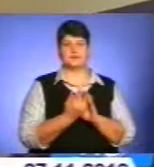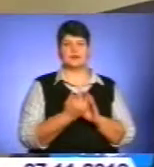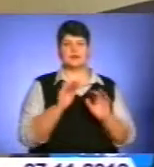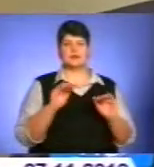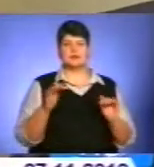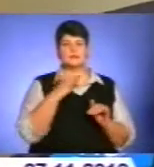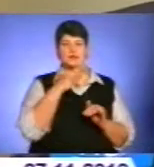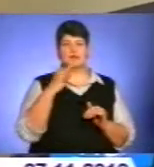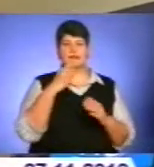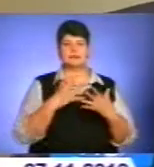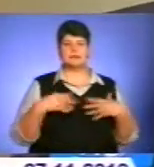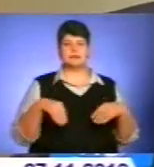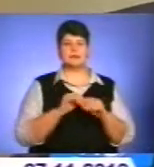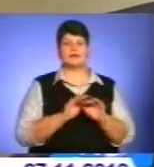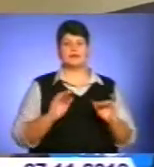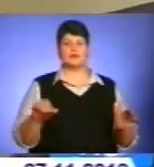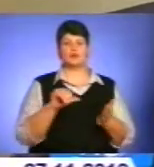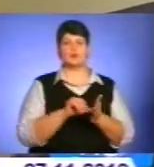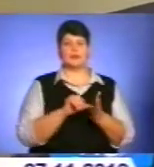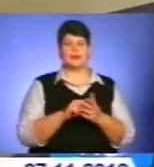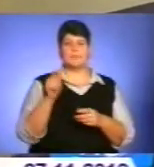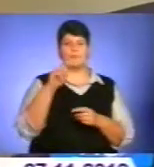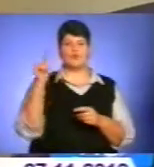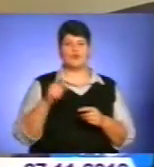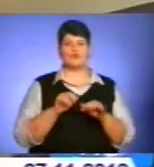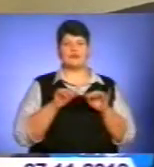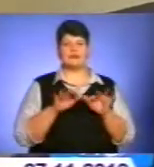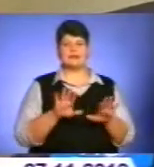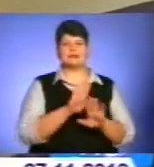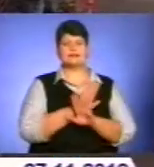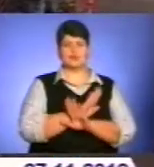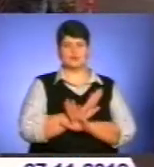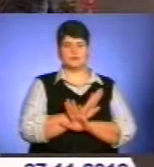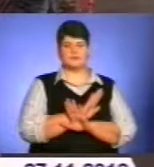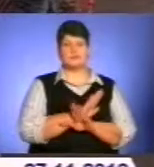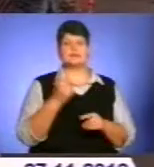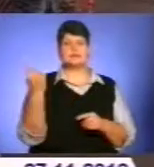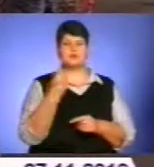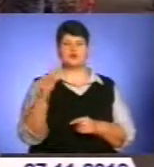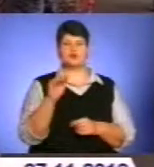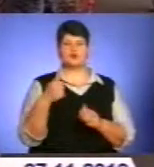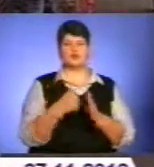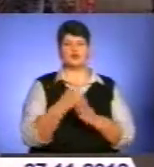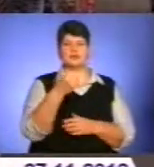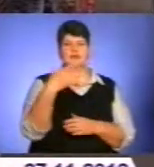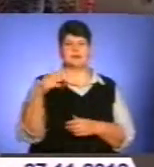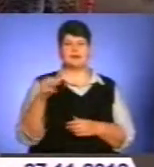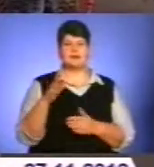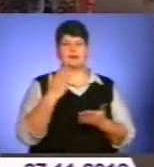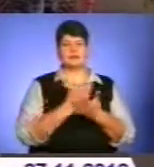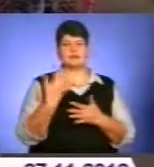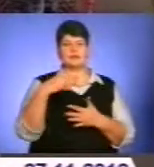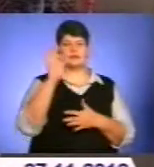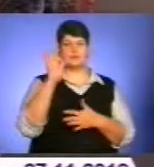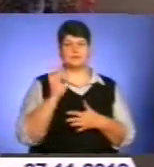багатодітних сімей, діти-учасників бойових дій, які загинули. З 1 жовтня до 15 травня діє 50